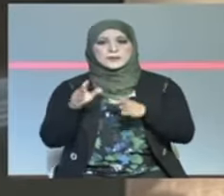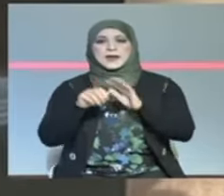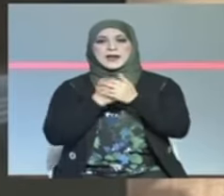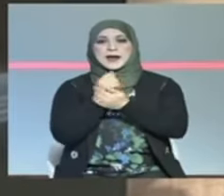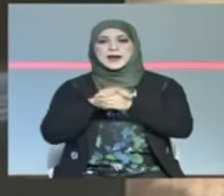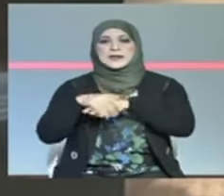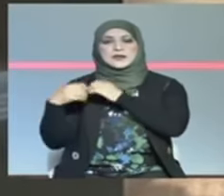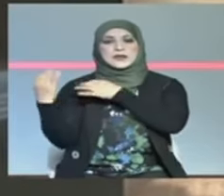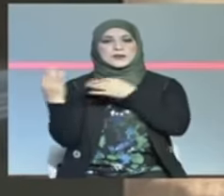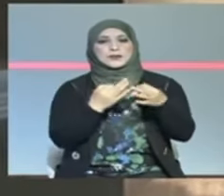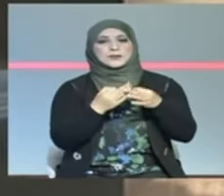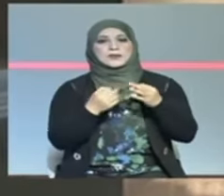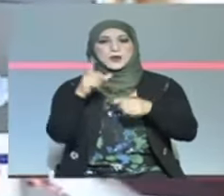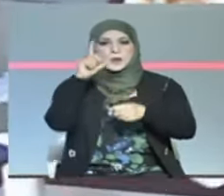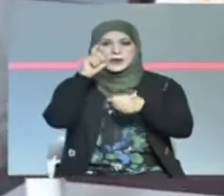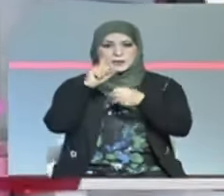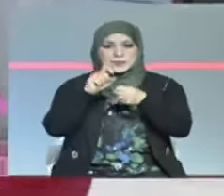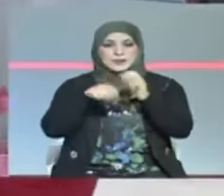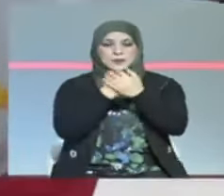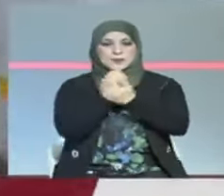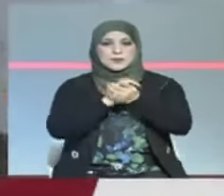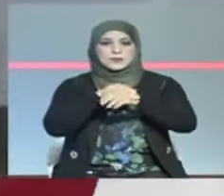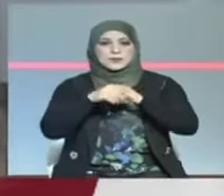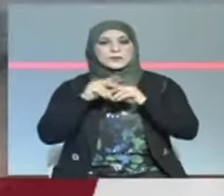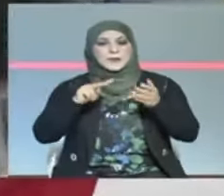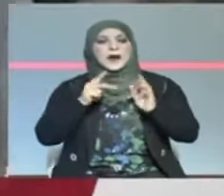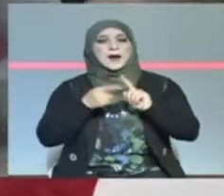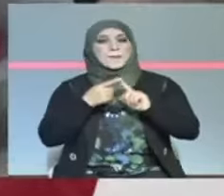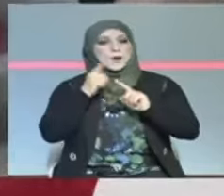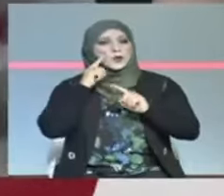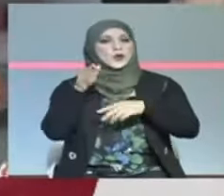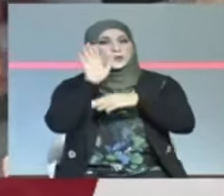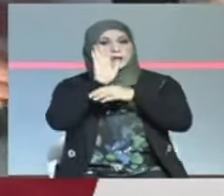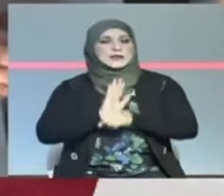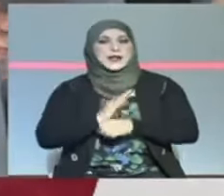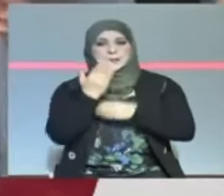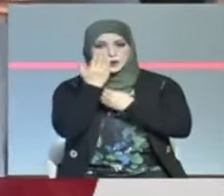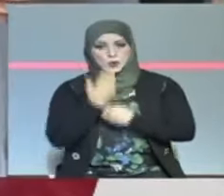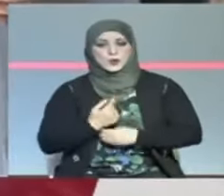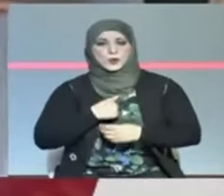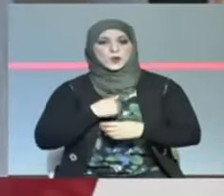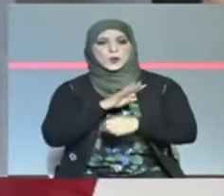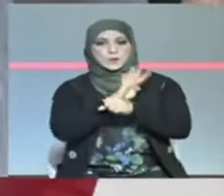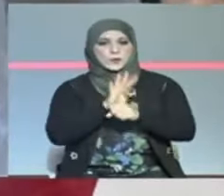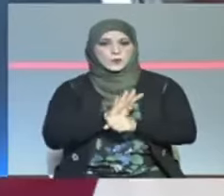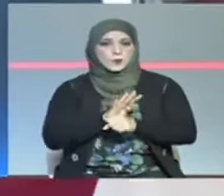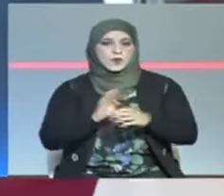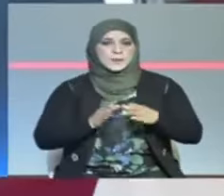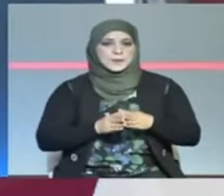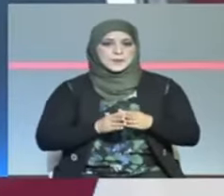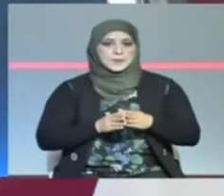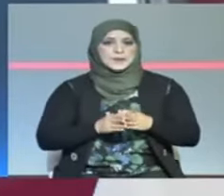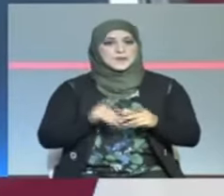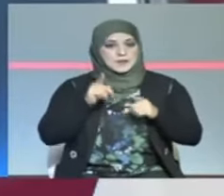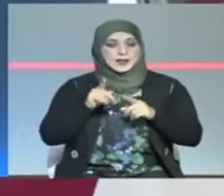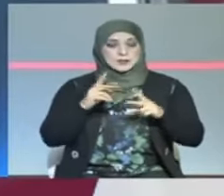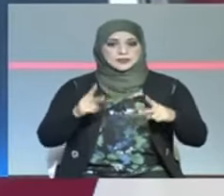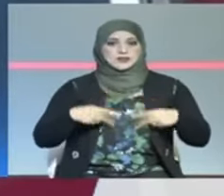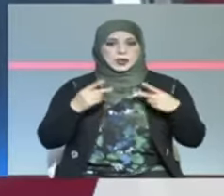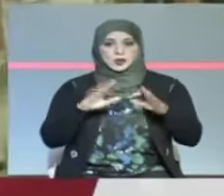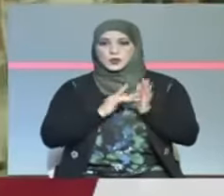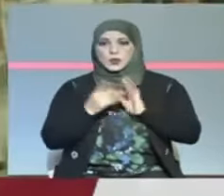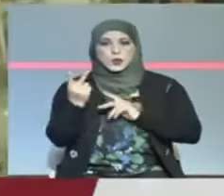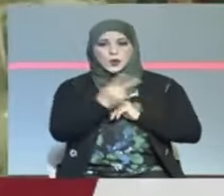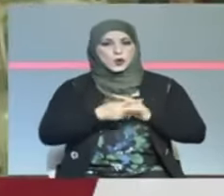اليدين أو تعقيمهما من بين أبرز قواعد حفظ الصحة عامة وللحد من انتشار عدوى فيروس كورونا الذي تعيش على